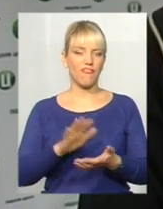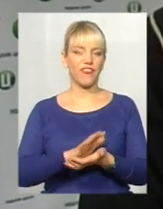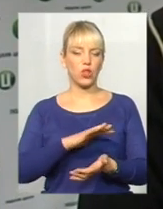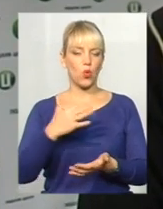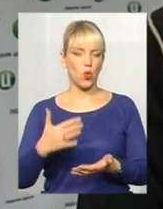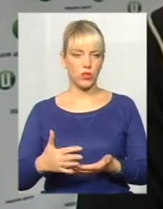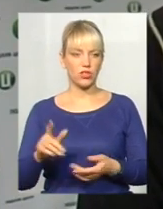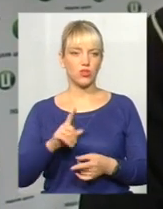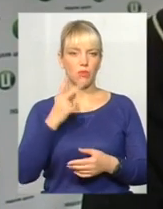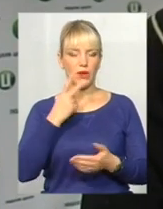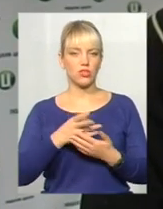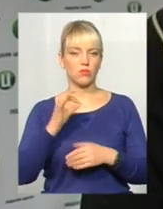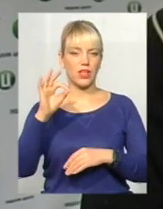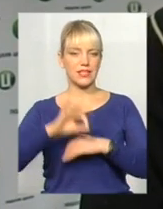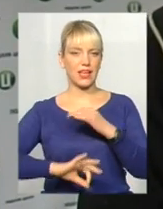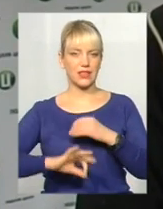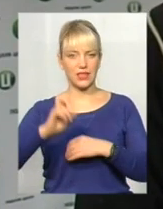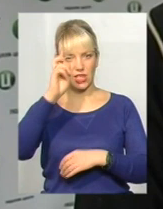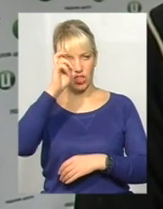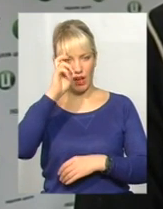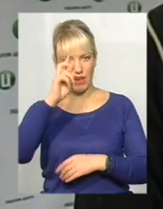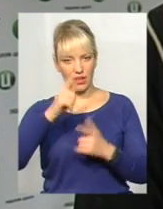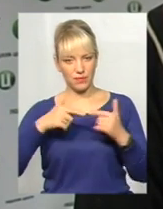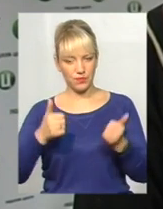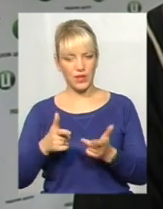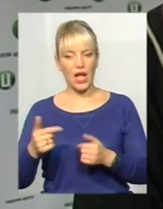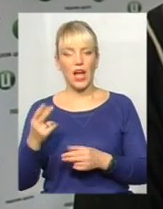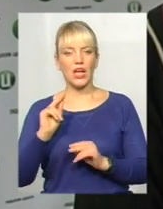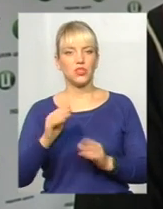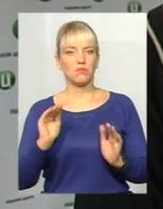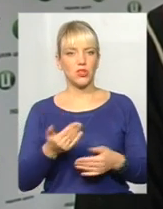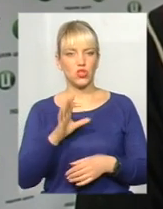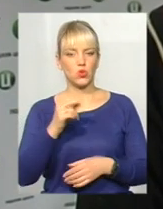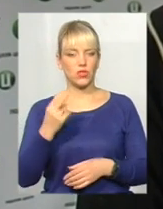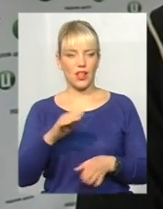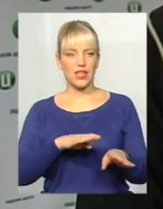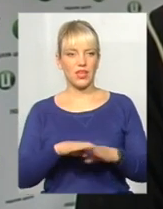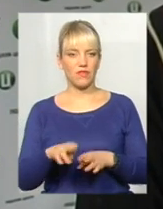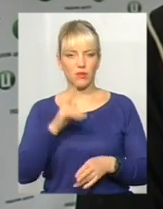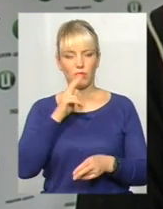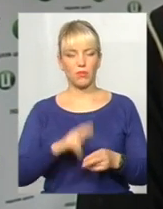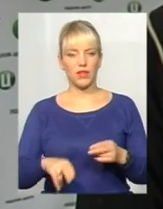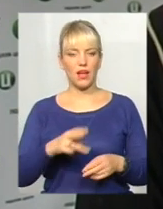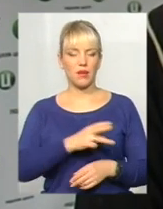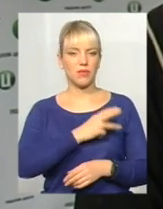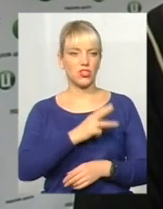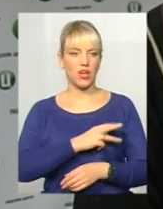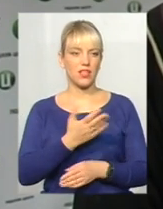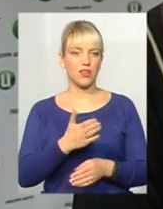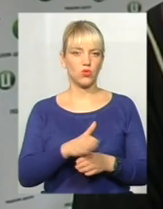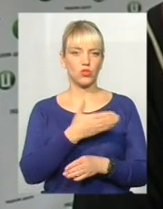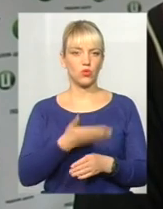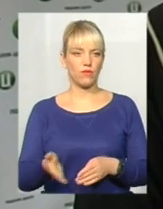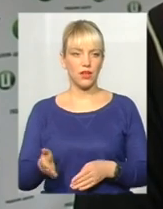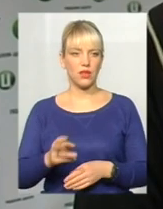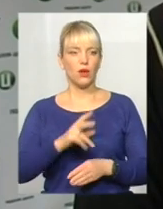бачимо на західних державах. Чим нижчий соціальний рівень, пропадає бажання на якось сортування,